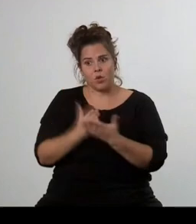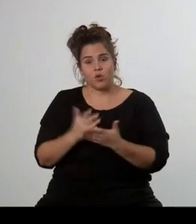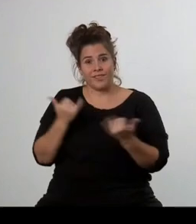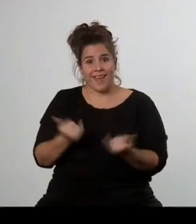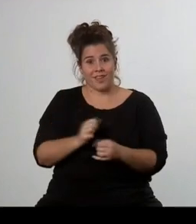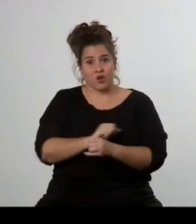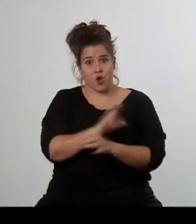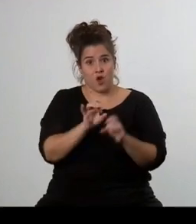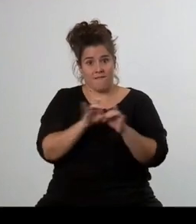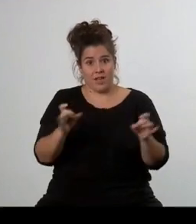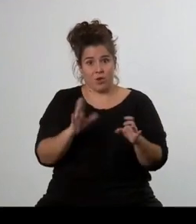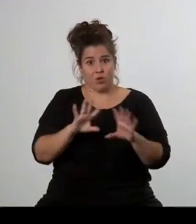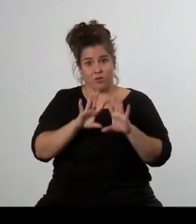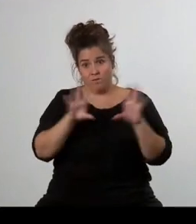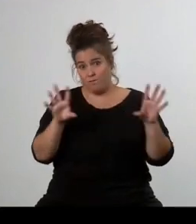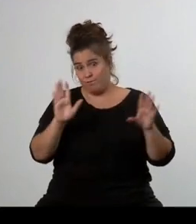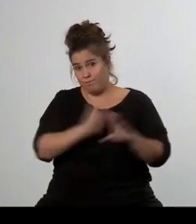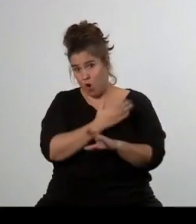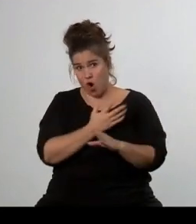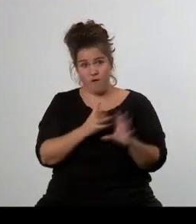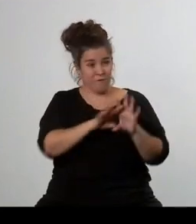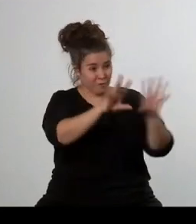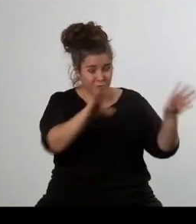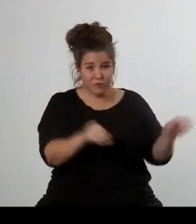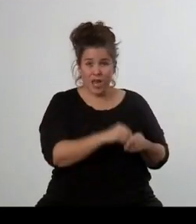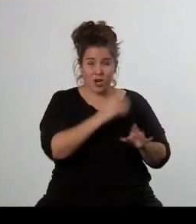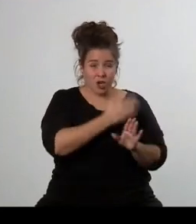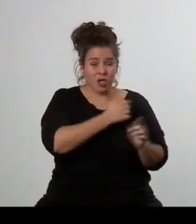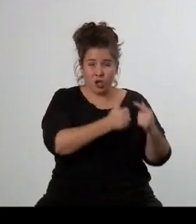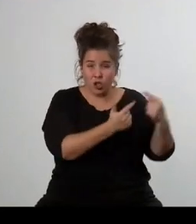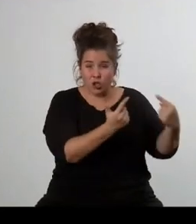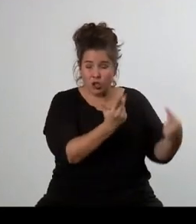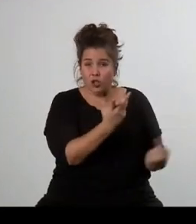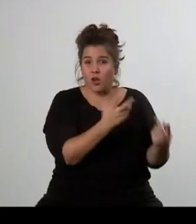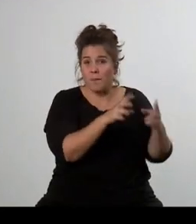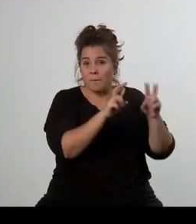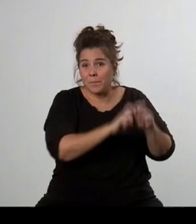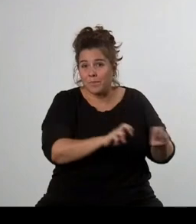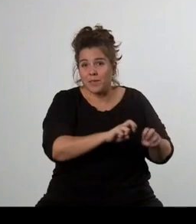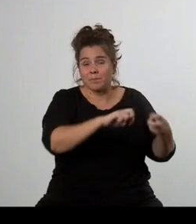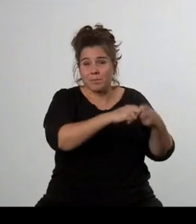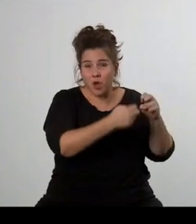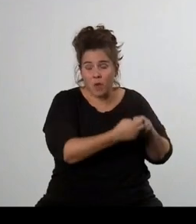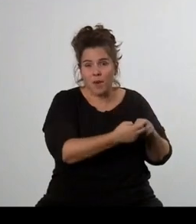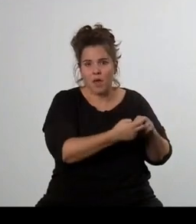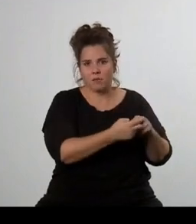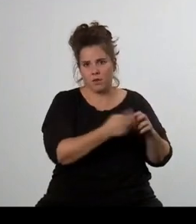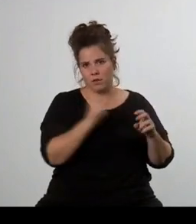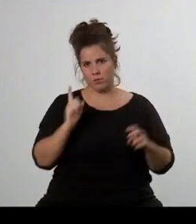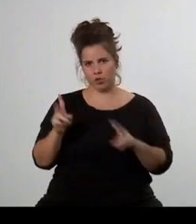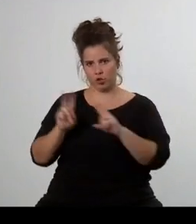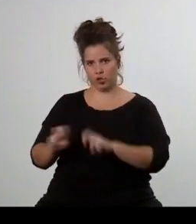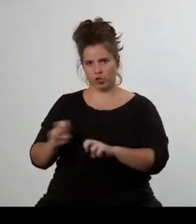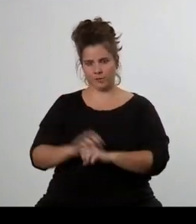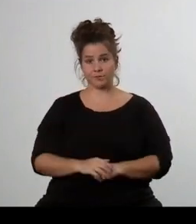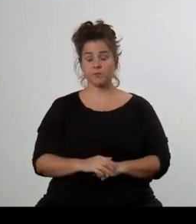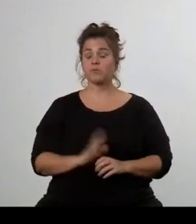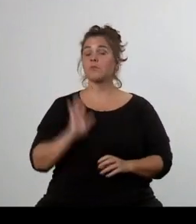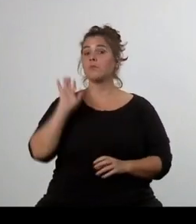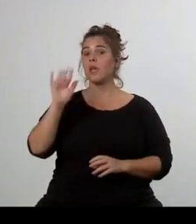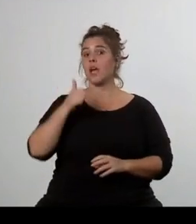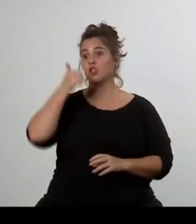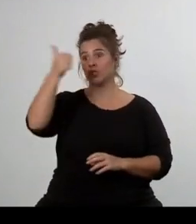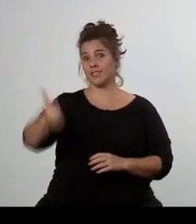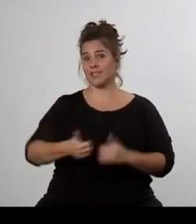které se musíme zaměřit. A já doufám, že i v tom následujícím roce, protože nejsme den před volbami, jsme rok před volbami, v tom